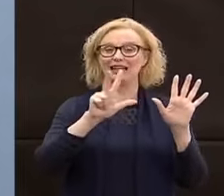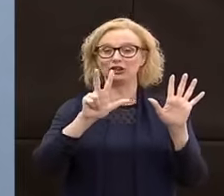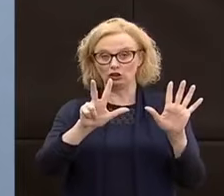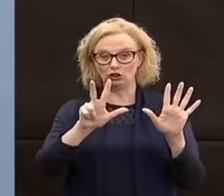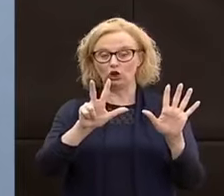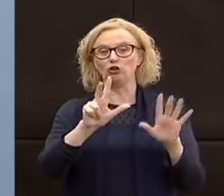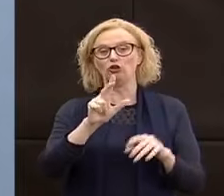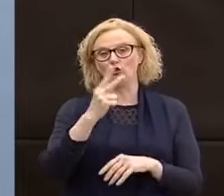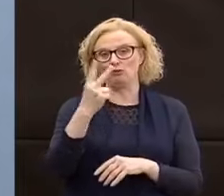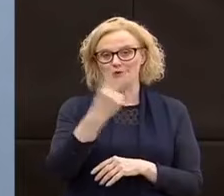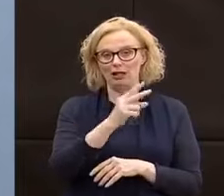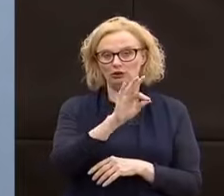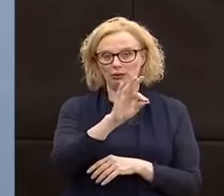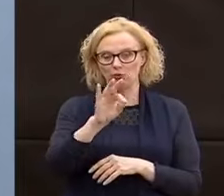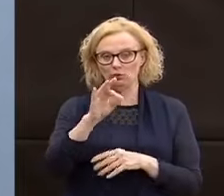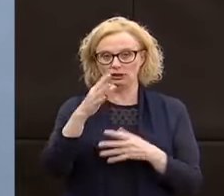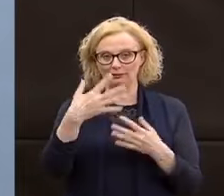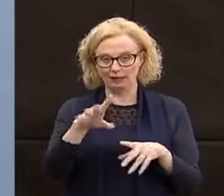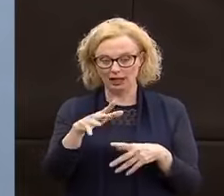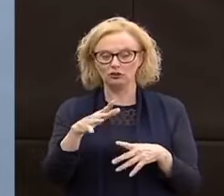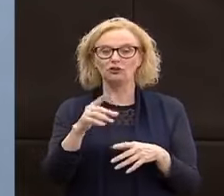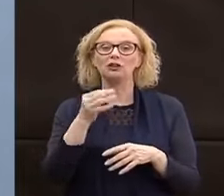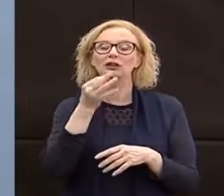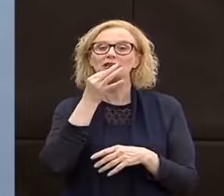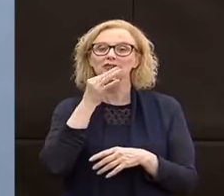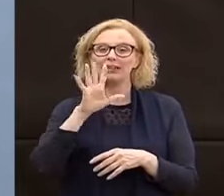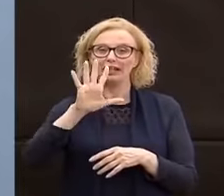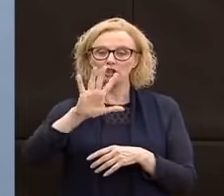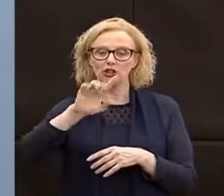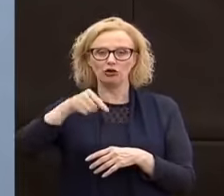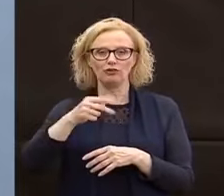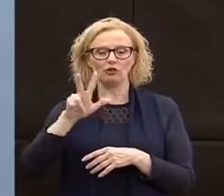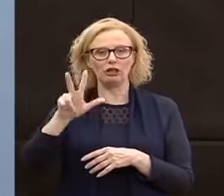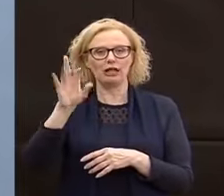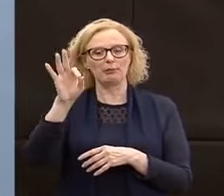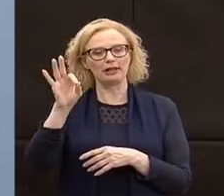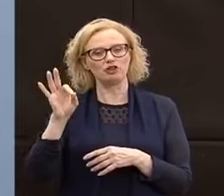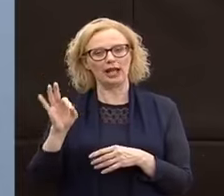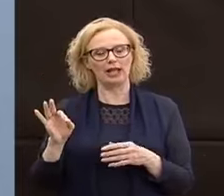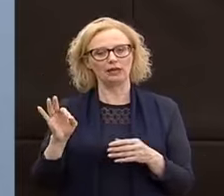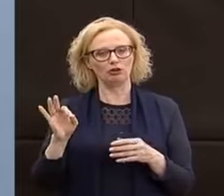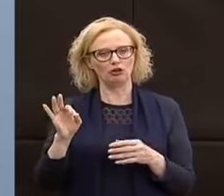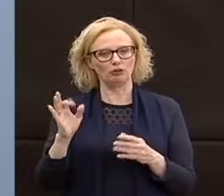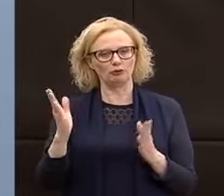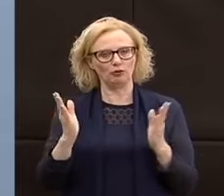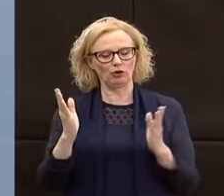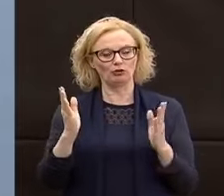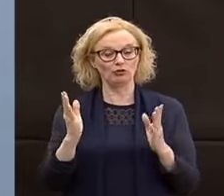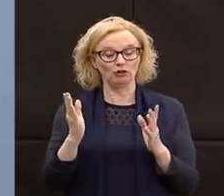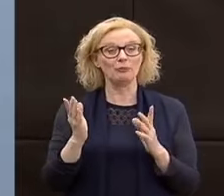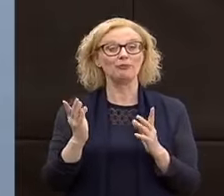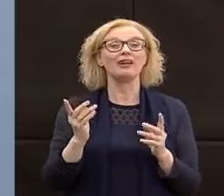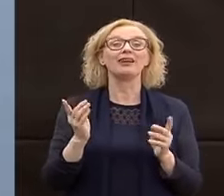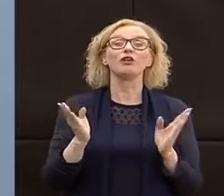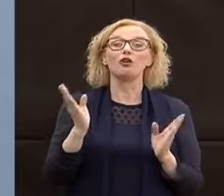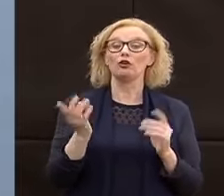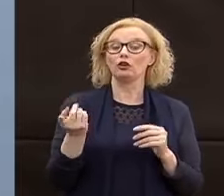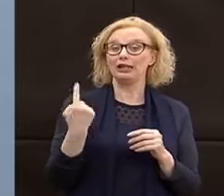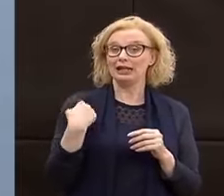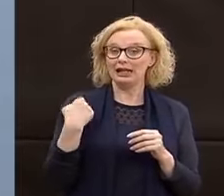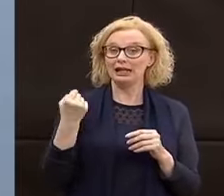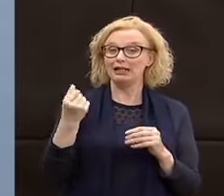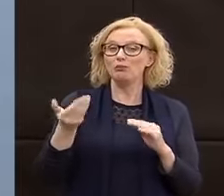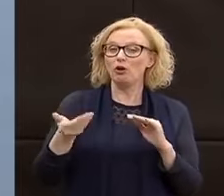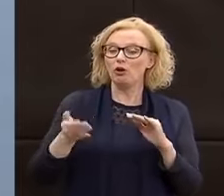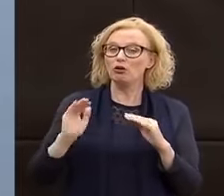su 80 positivi è pari al 5.3%. Un dato maggiore rispetto a ieri se non ricordo male ma